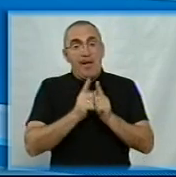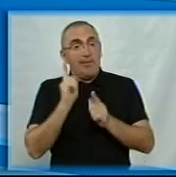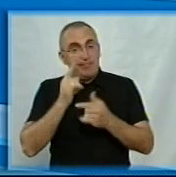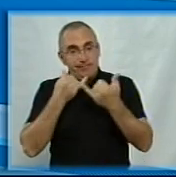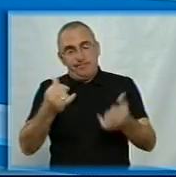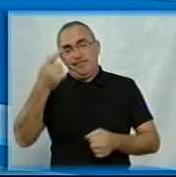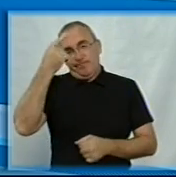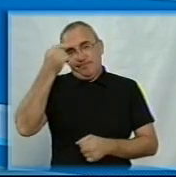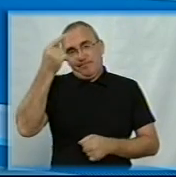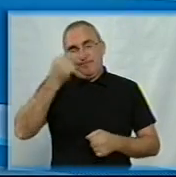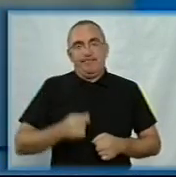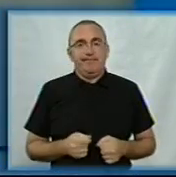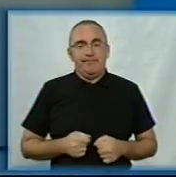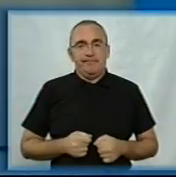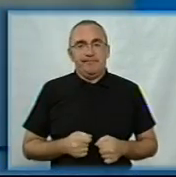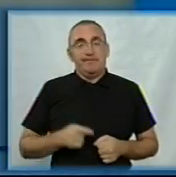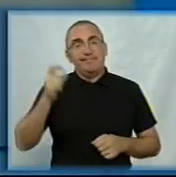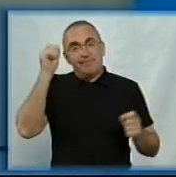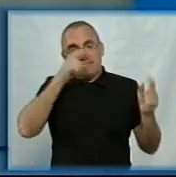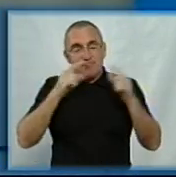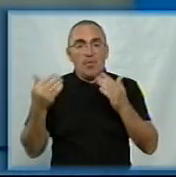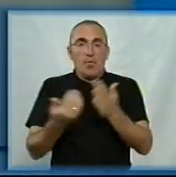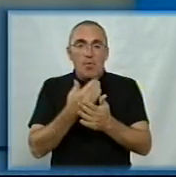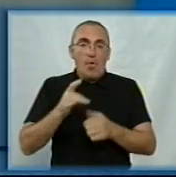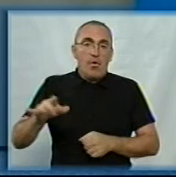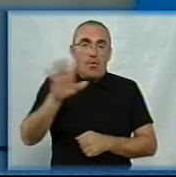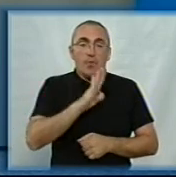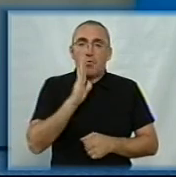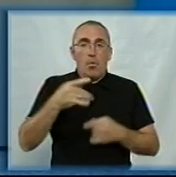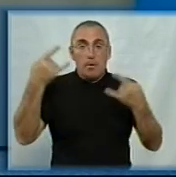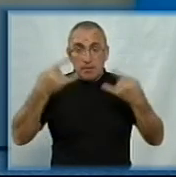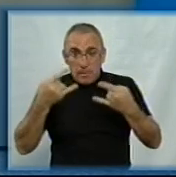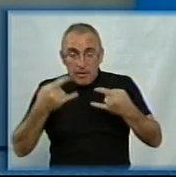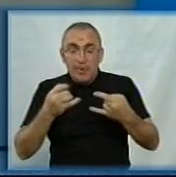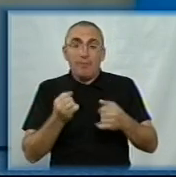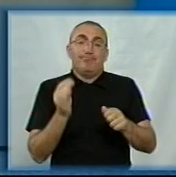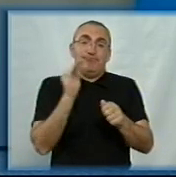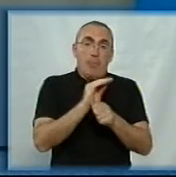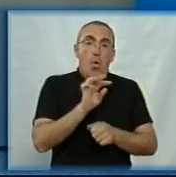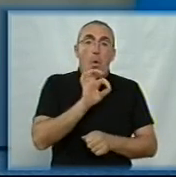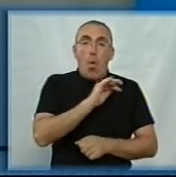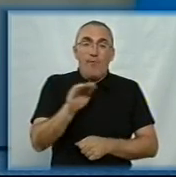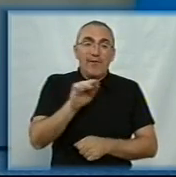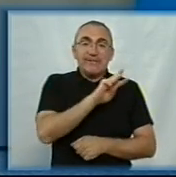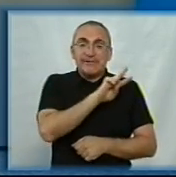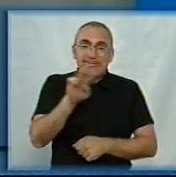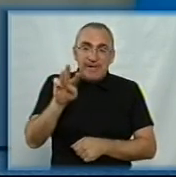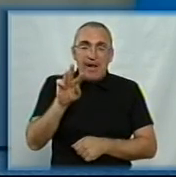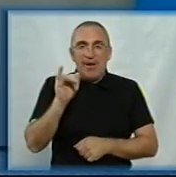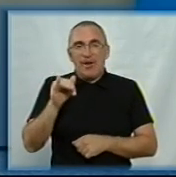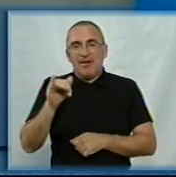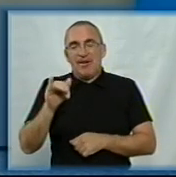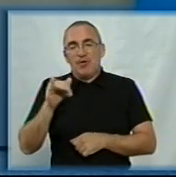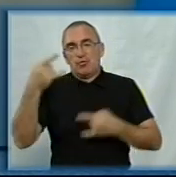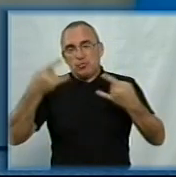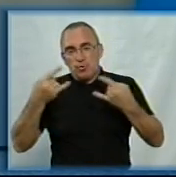Руслана Вихівського. Дізнавайтесь про новини регіону не лише з телевізійних випусків, а й на офіційному сайті та офіційних сторінках